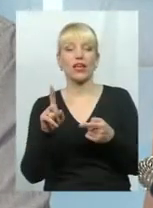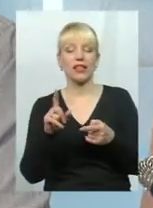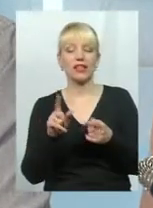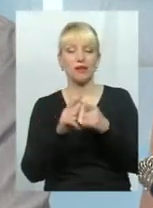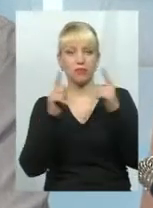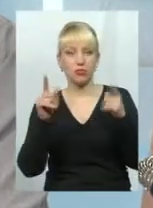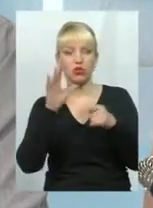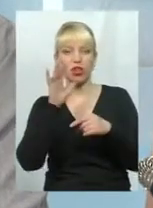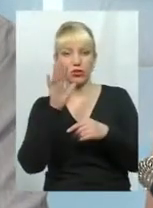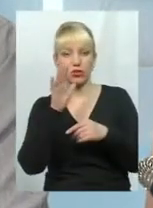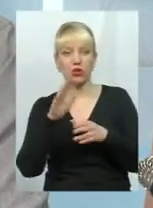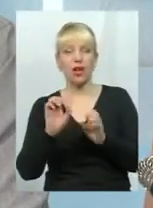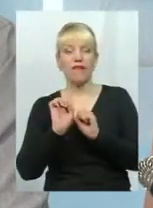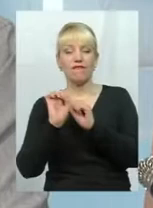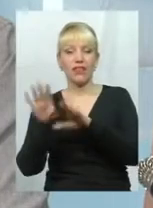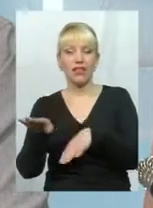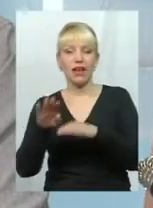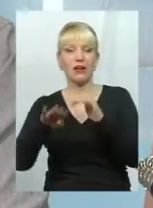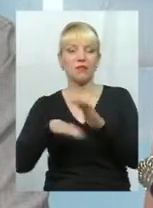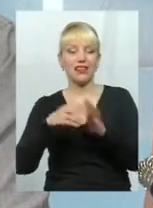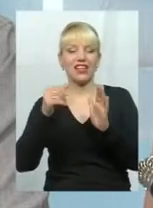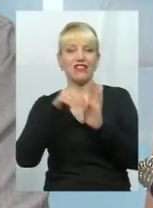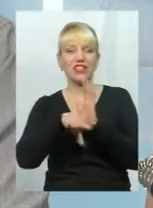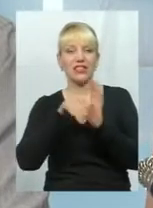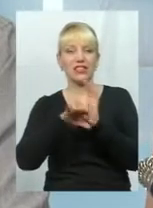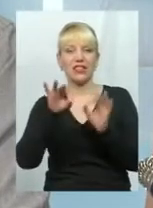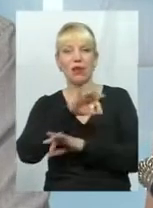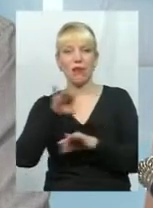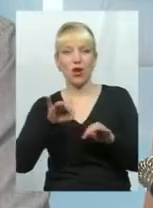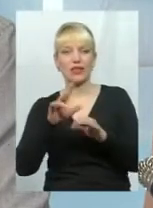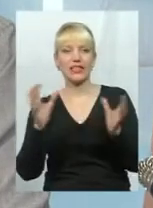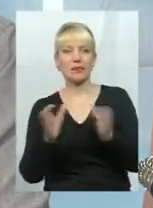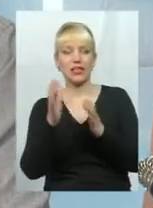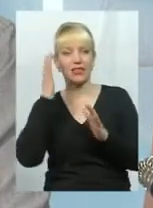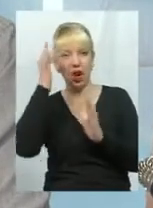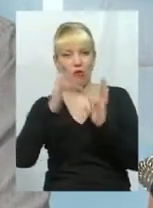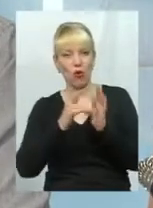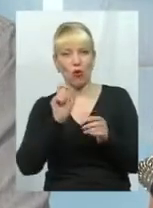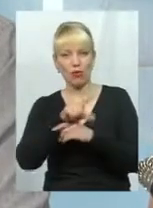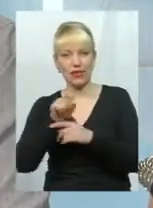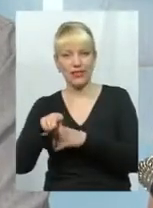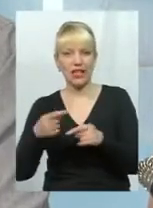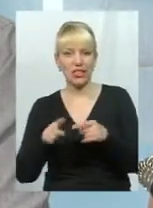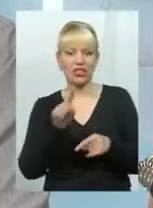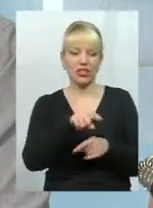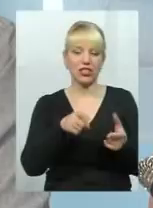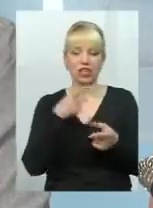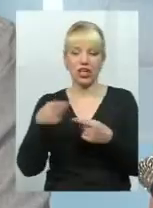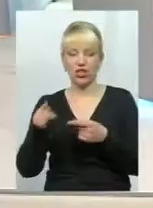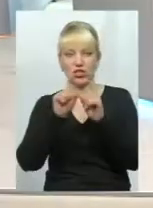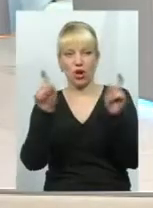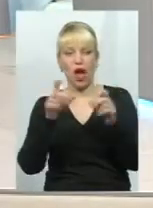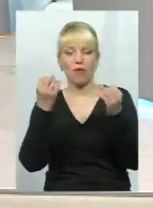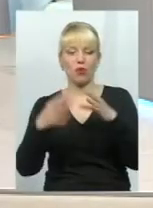часу віддали під інвестиційні проекти зі збереженням цільового призначення тих чи інших об'єктів, а їх просто